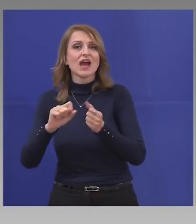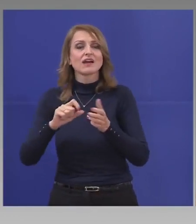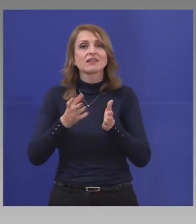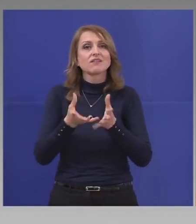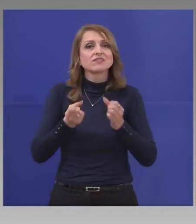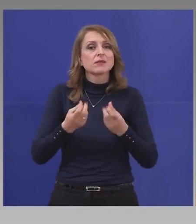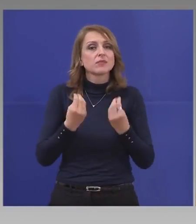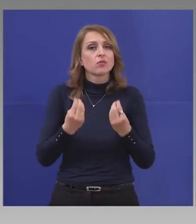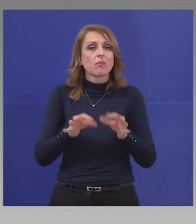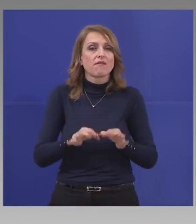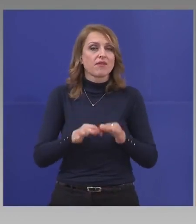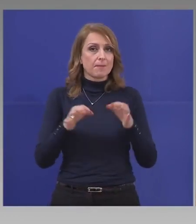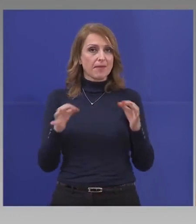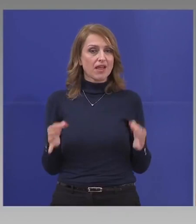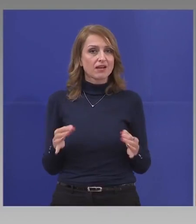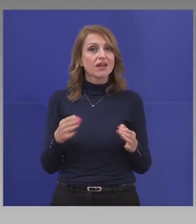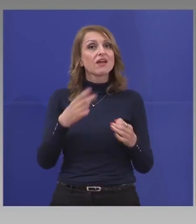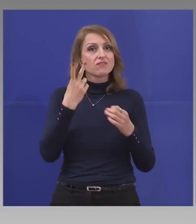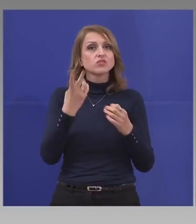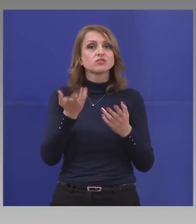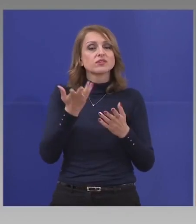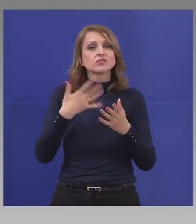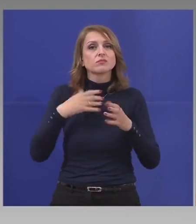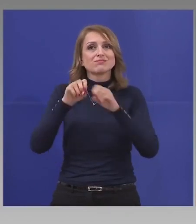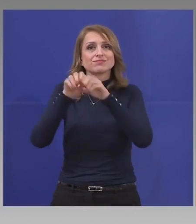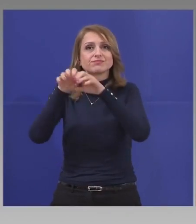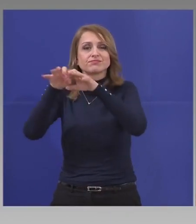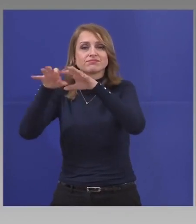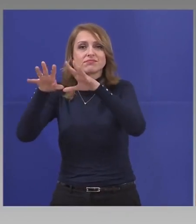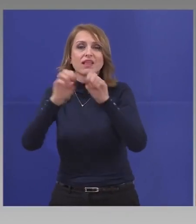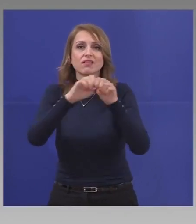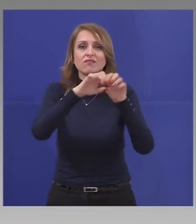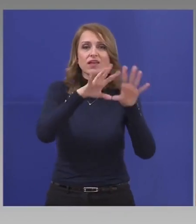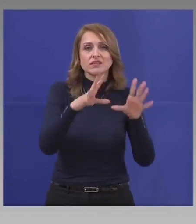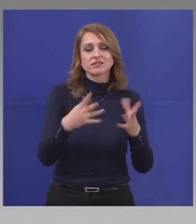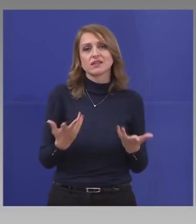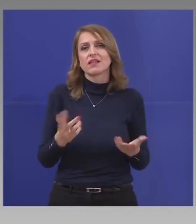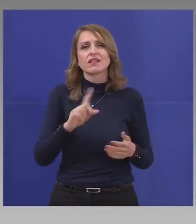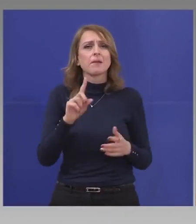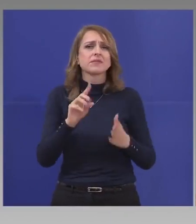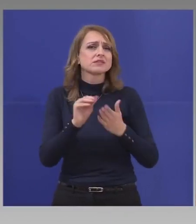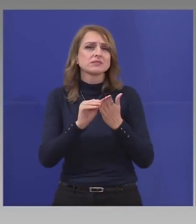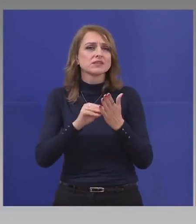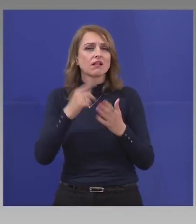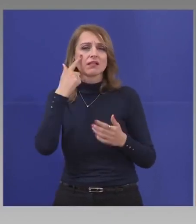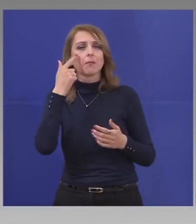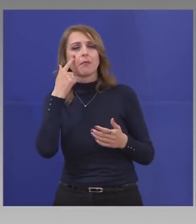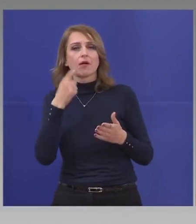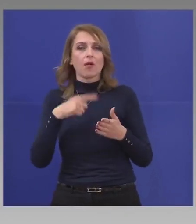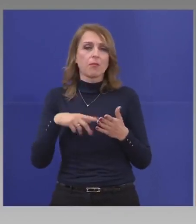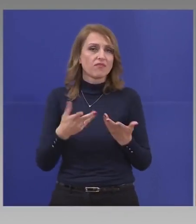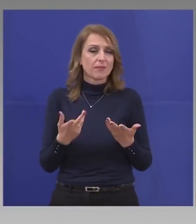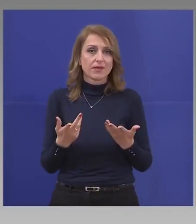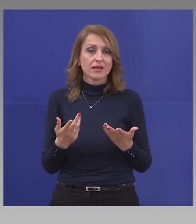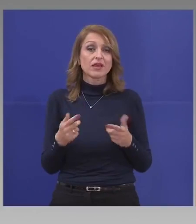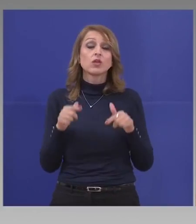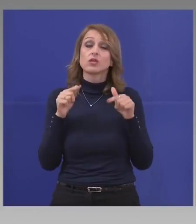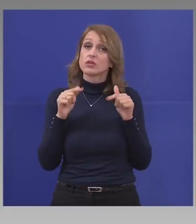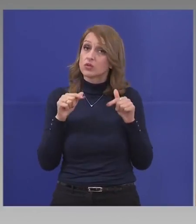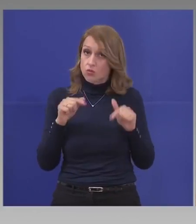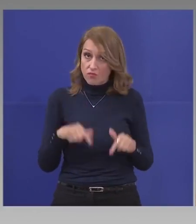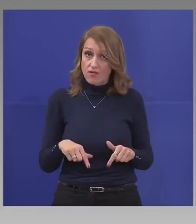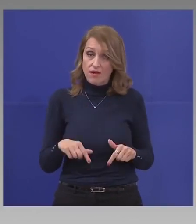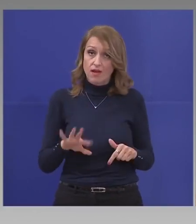Маштаба на инфекцията, на заразата е така, че няма смисъл да се тести. А това, което